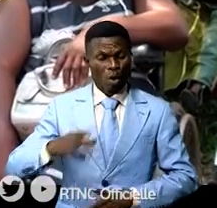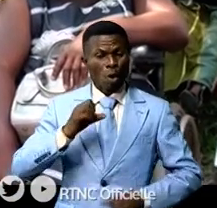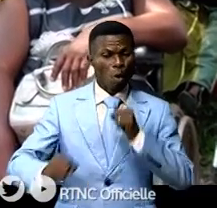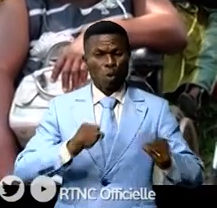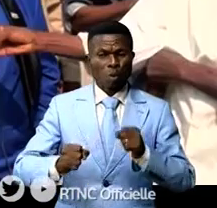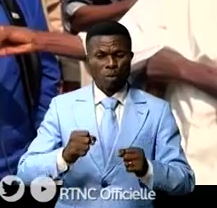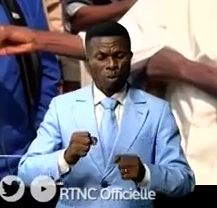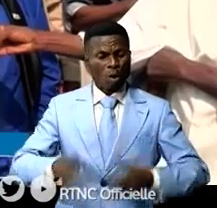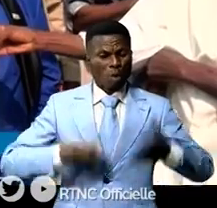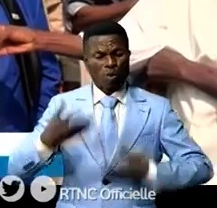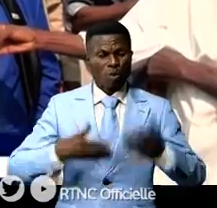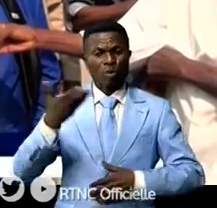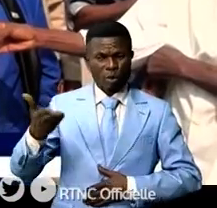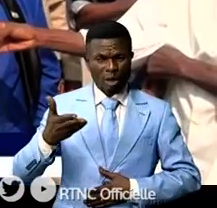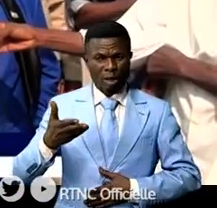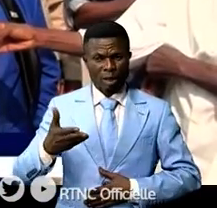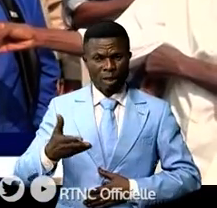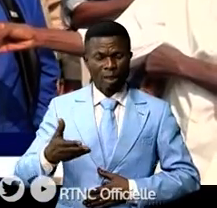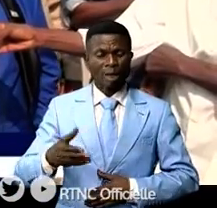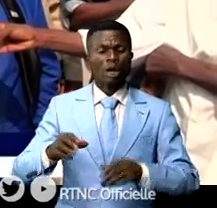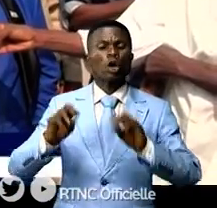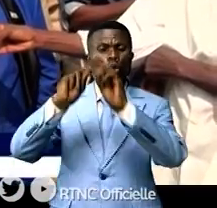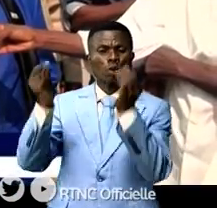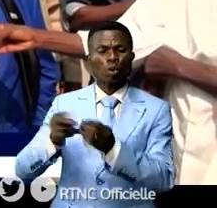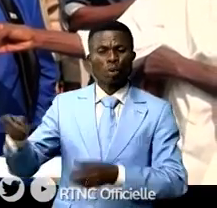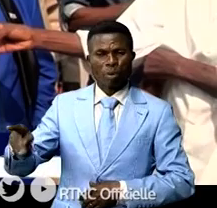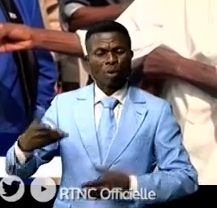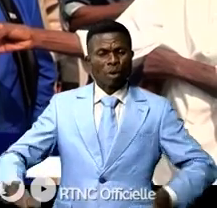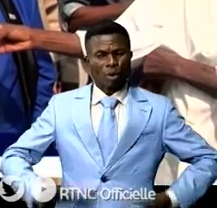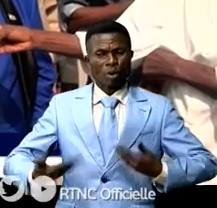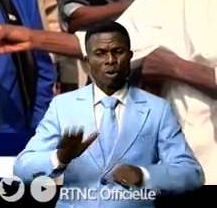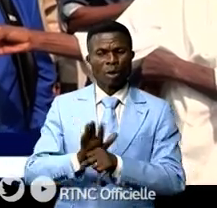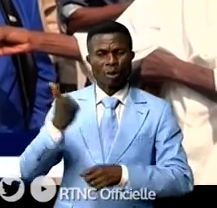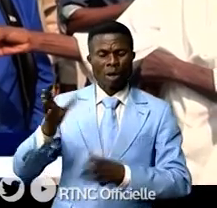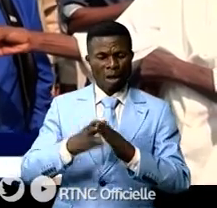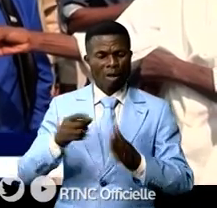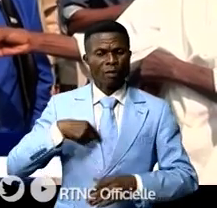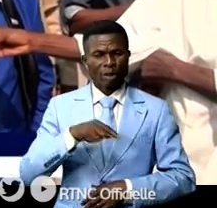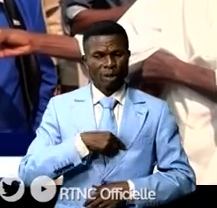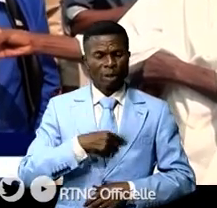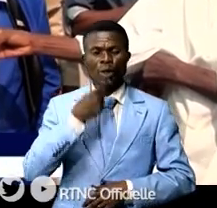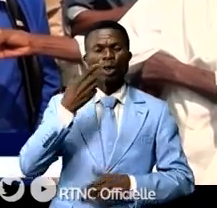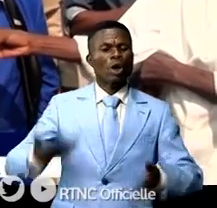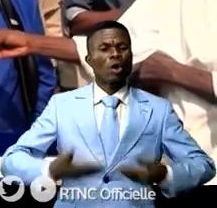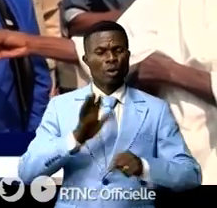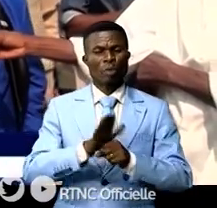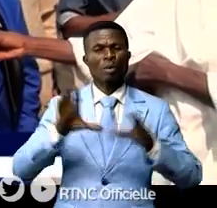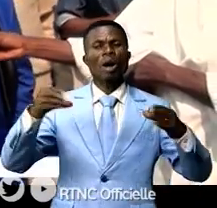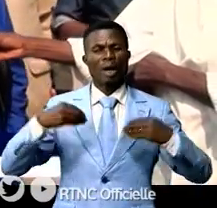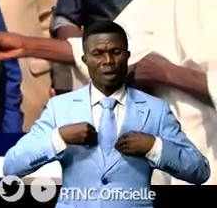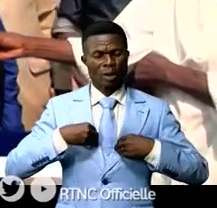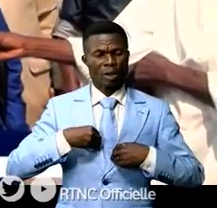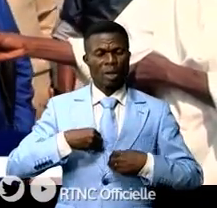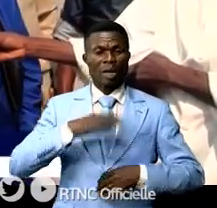nos antennes des provinces sont en train de se réjouir avec nous pour saluer cette